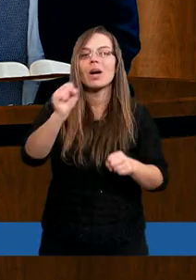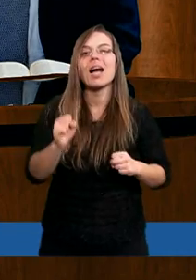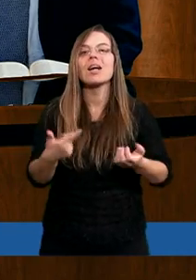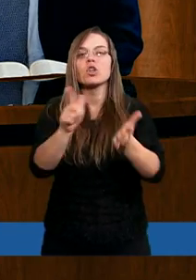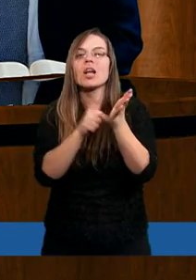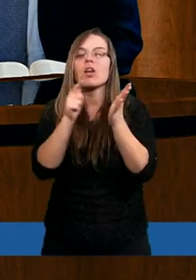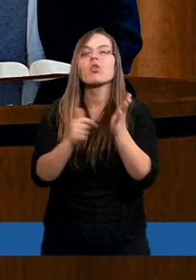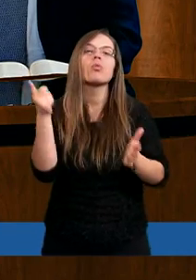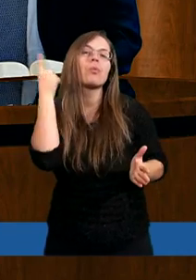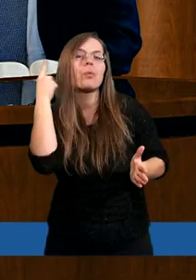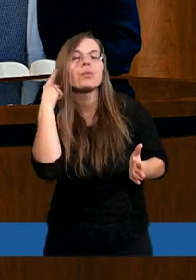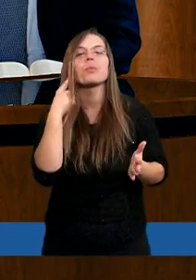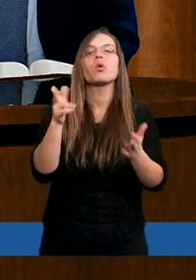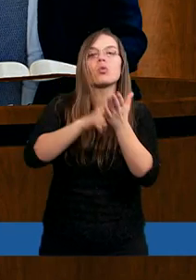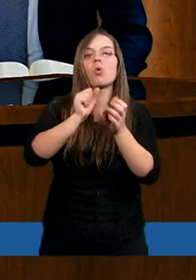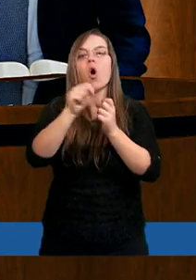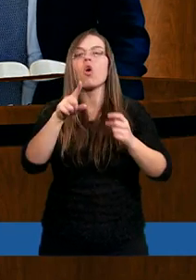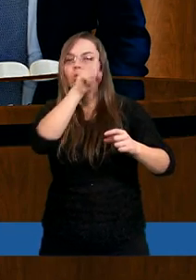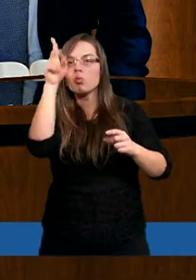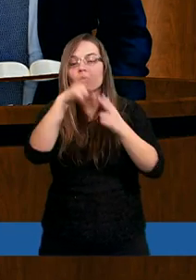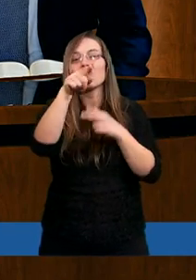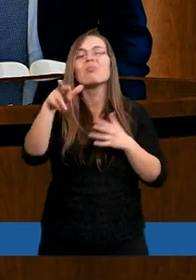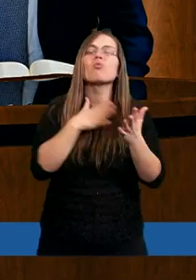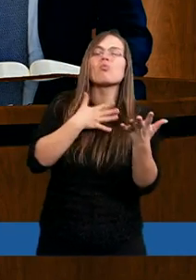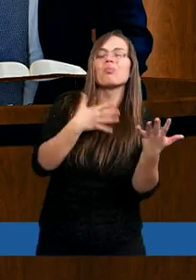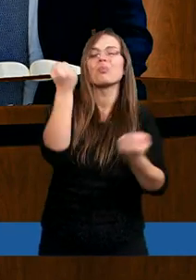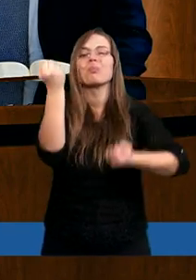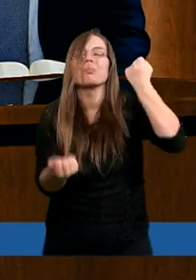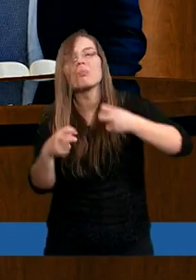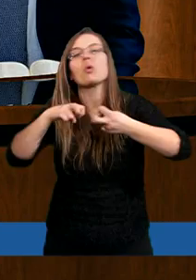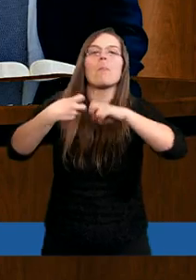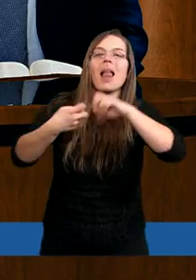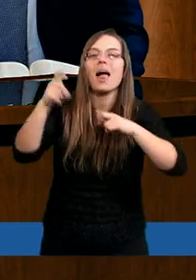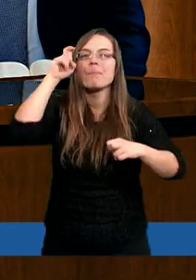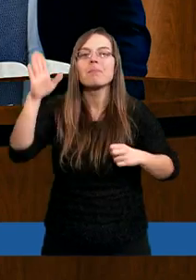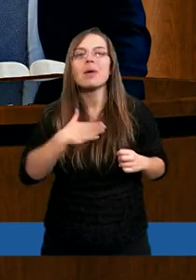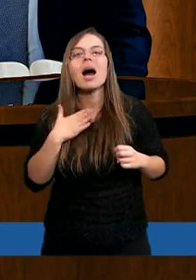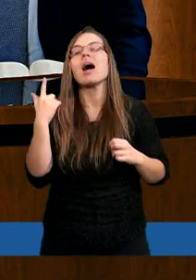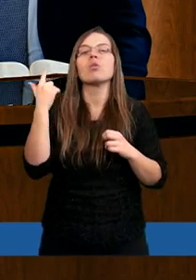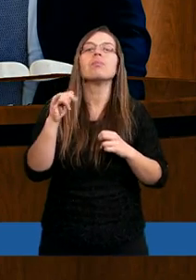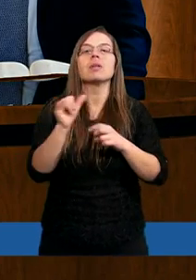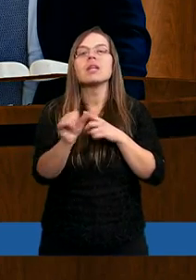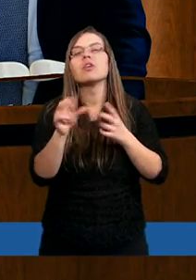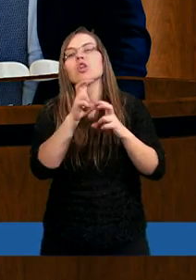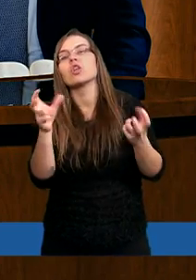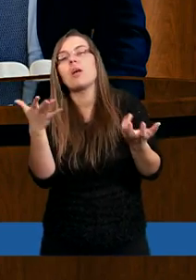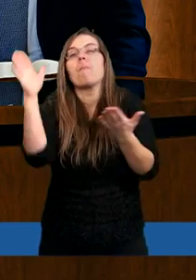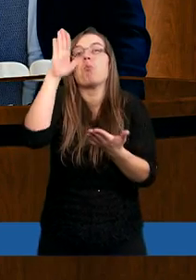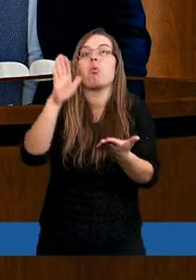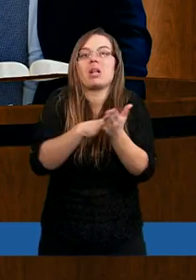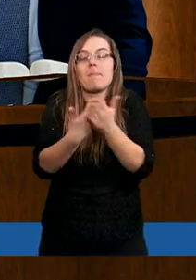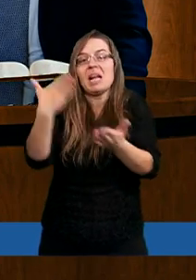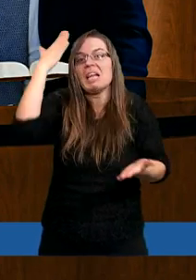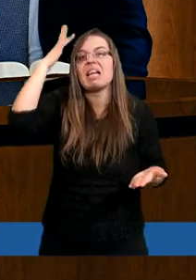często słyszymy od ludzi, którzy przechodzą trudne chwile. Gdzie jest właśnie Bóg? Czy